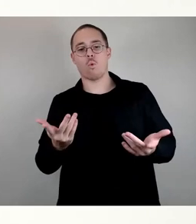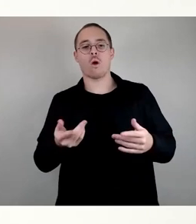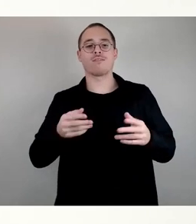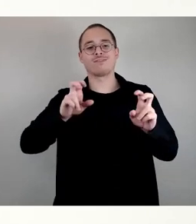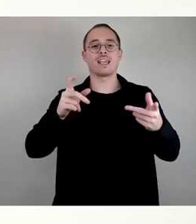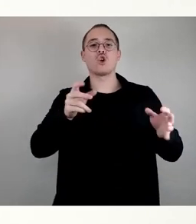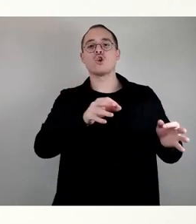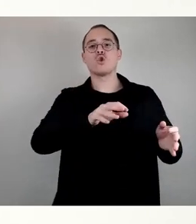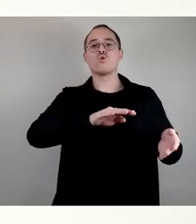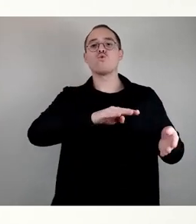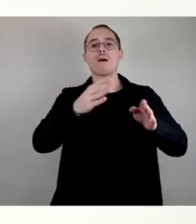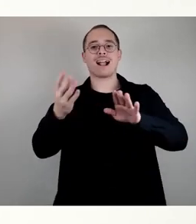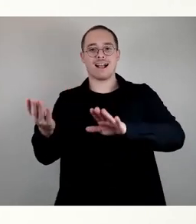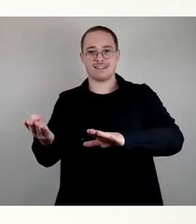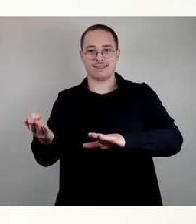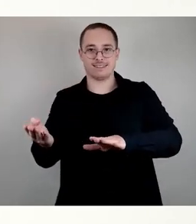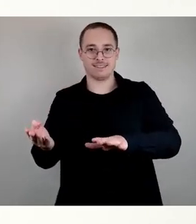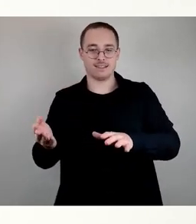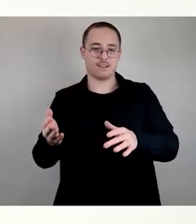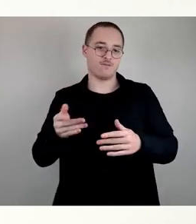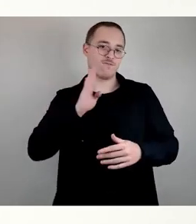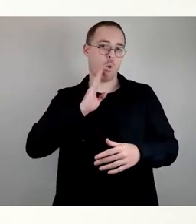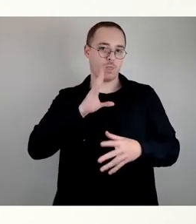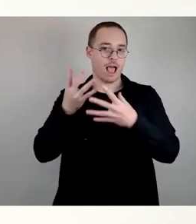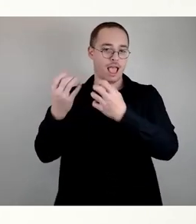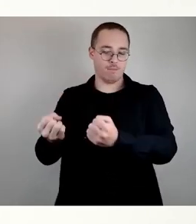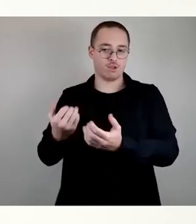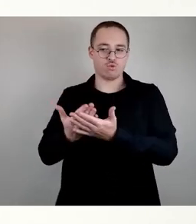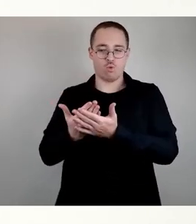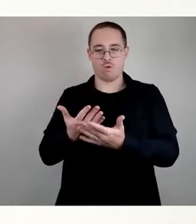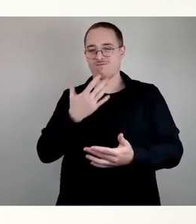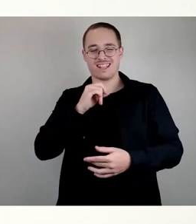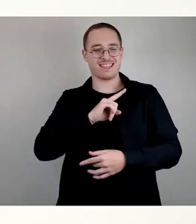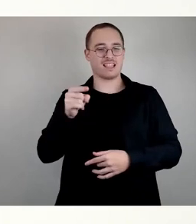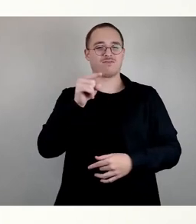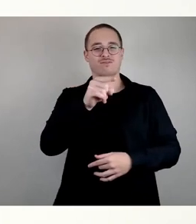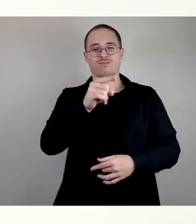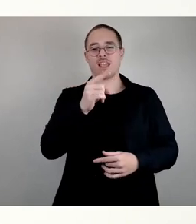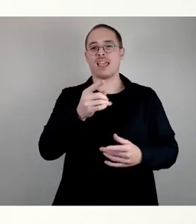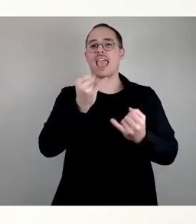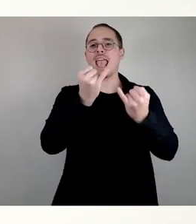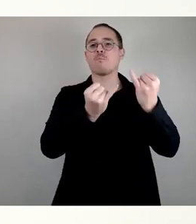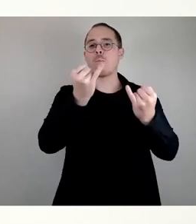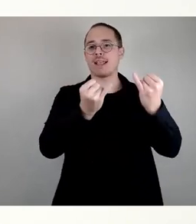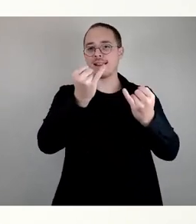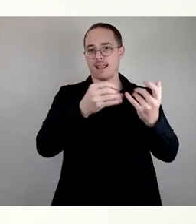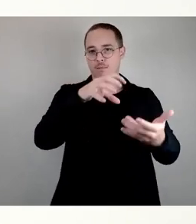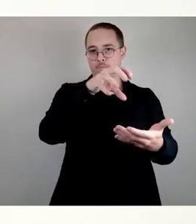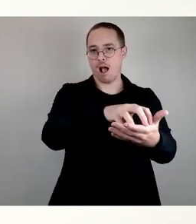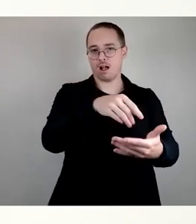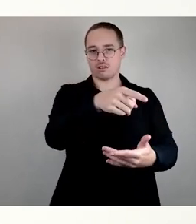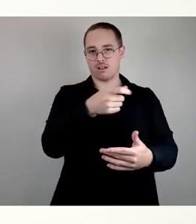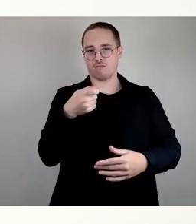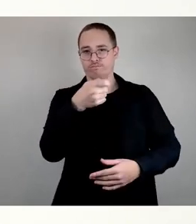nicht teuer auf dem Immobilienmarkt anmieten zu müssen oder beispielsweise